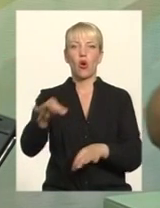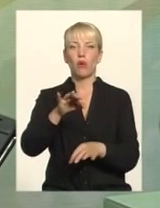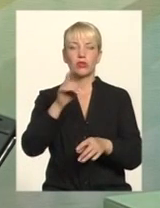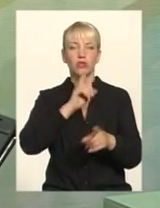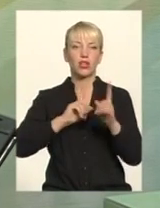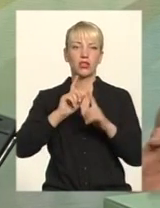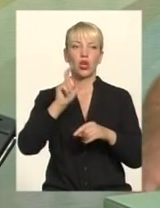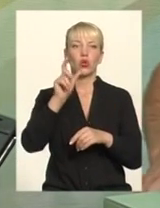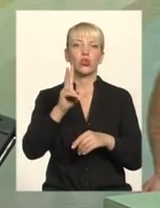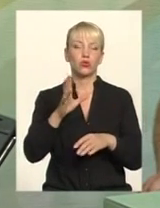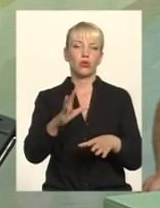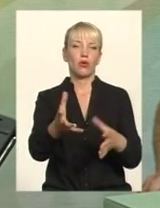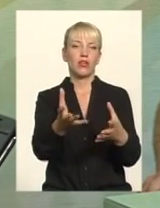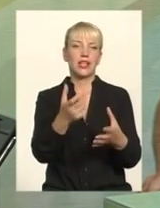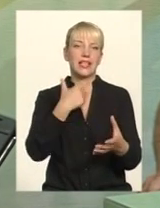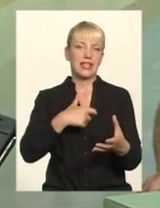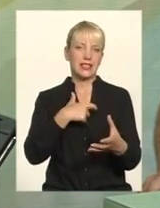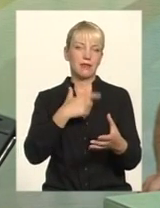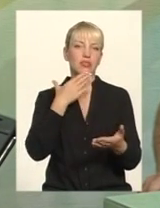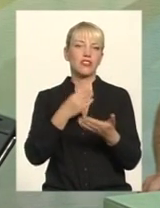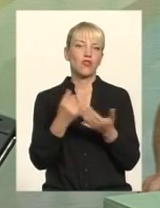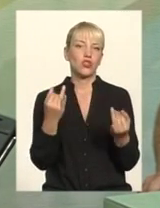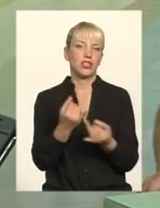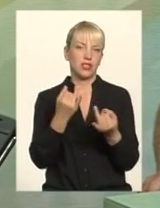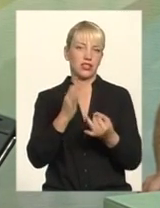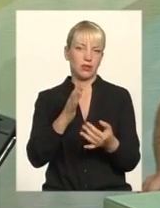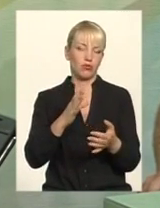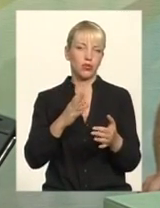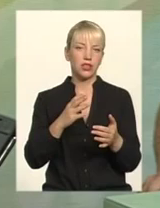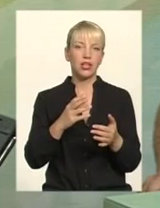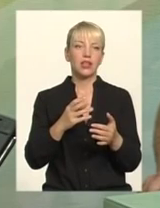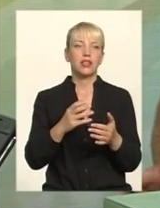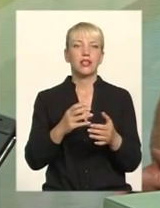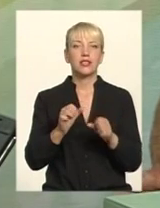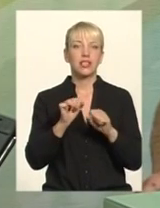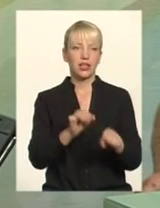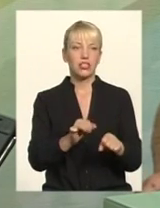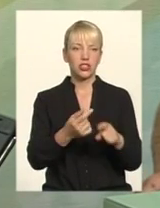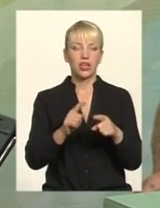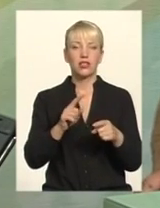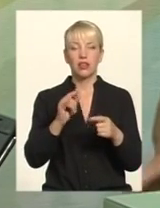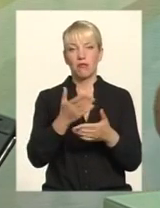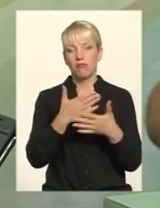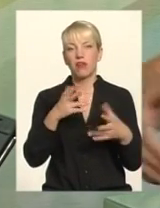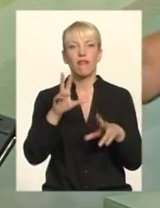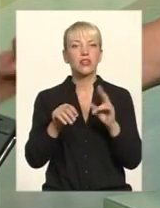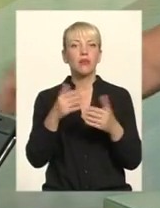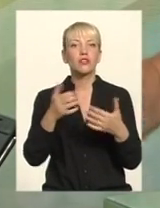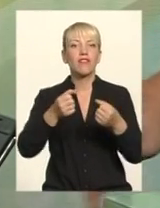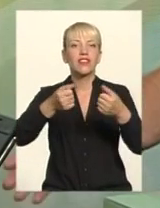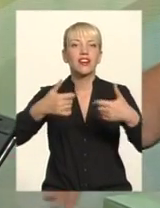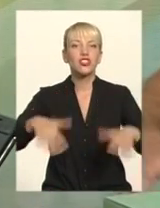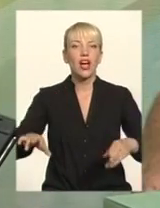фактично буде тягнути на себе Тобто ми втратимо в області медицину терапевтичну І, власне, будуть людей